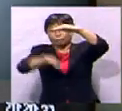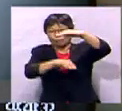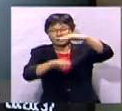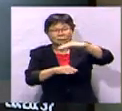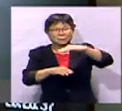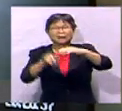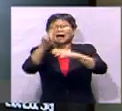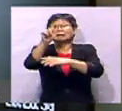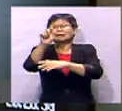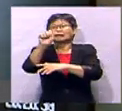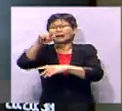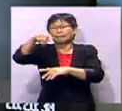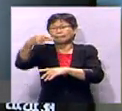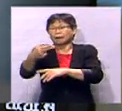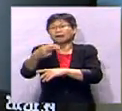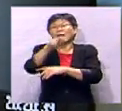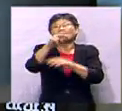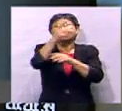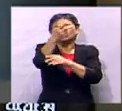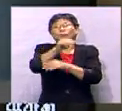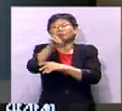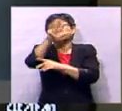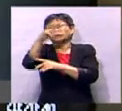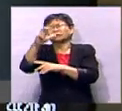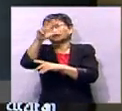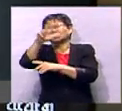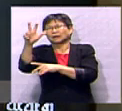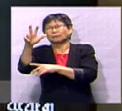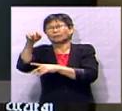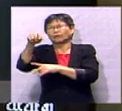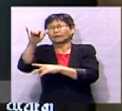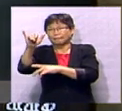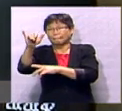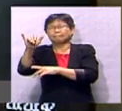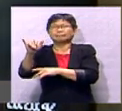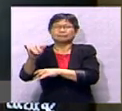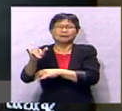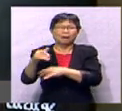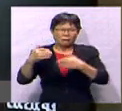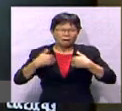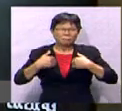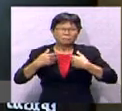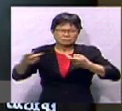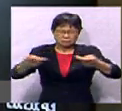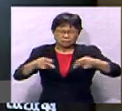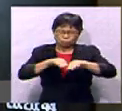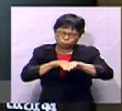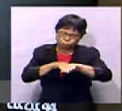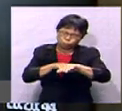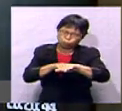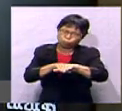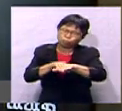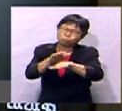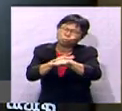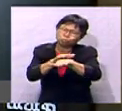tapah di kilometer 333.6 diberarti kenderaan bertali arus dan